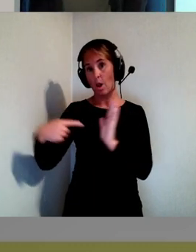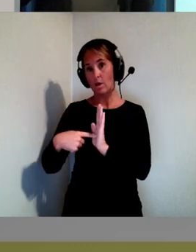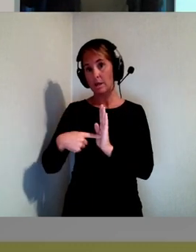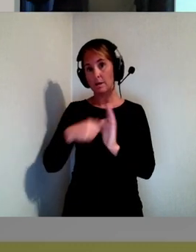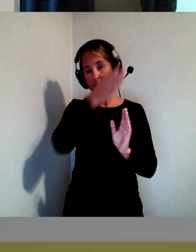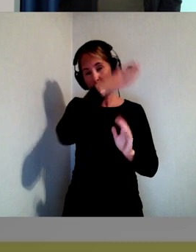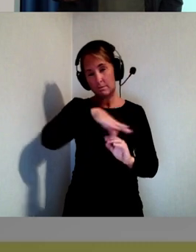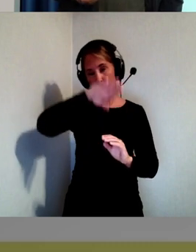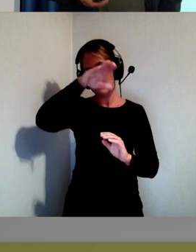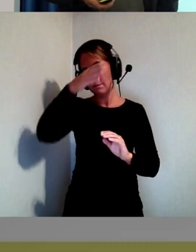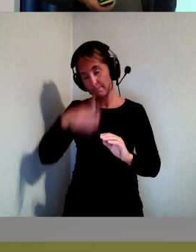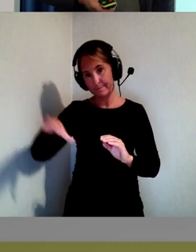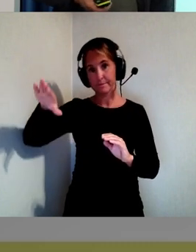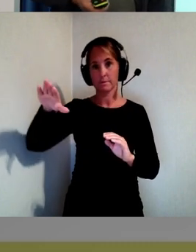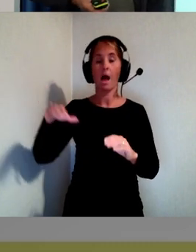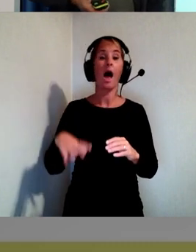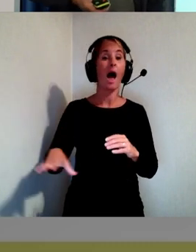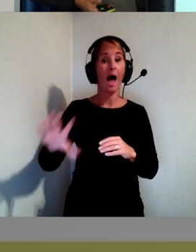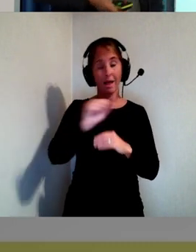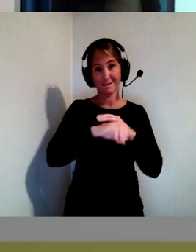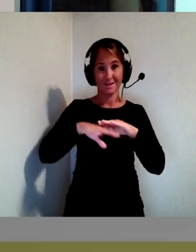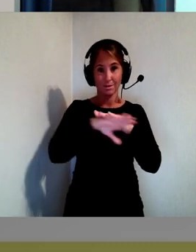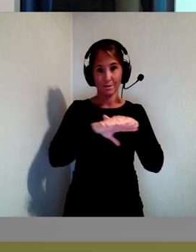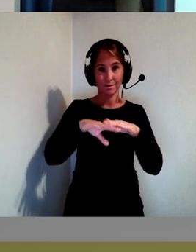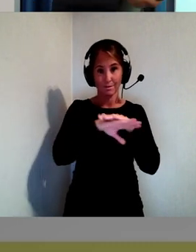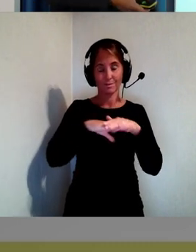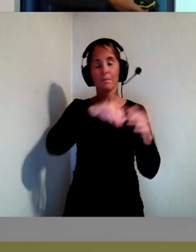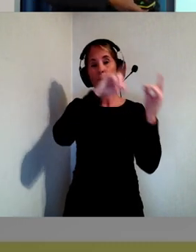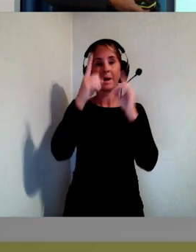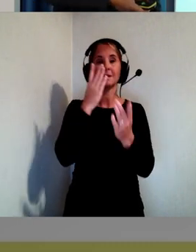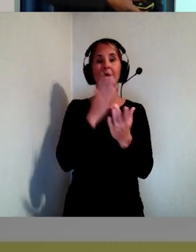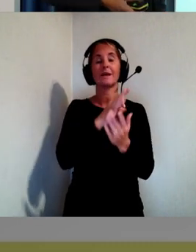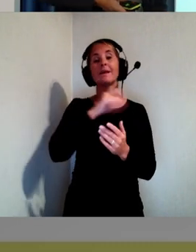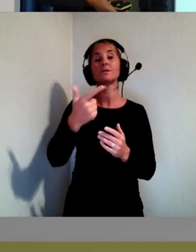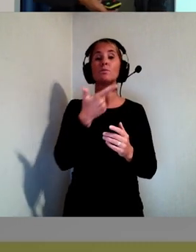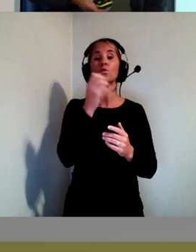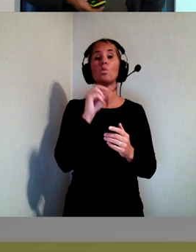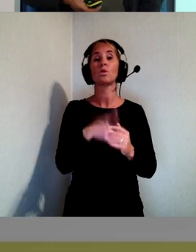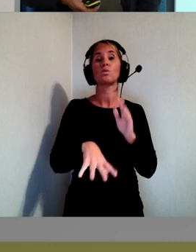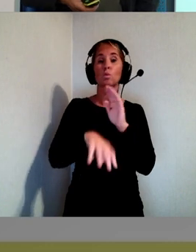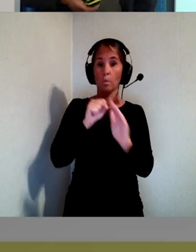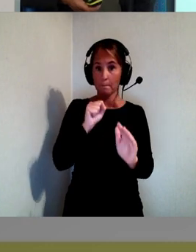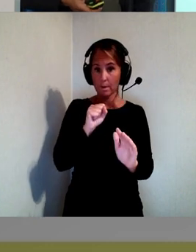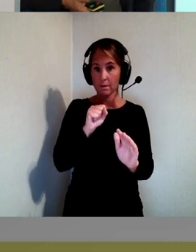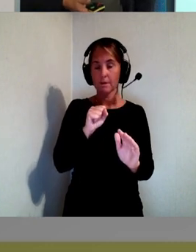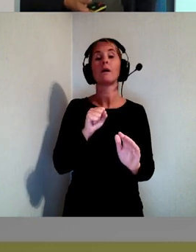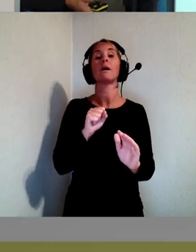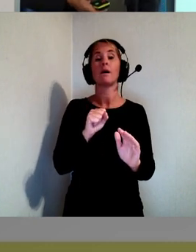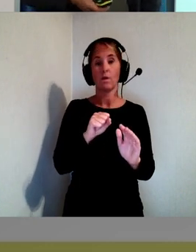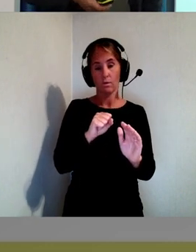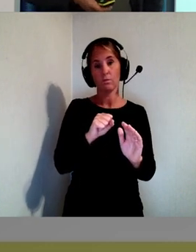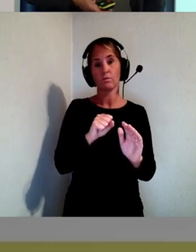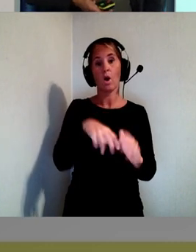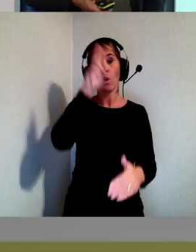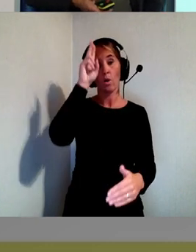Och alltihop det här bygger ju på mänskliga rättigheter som Thor var inne på. Och konventionen